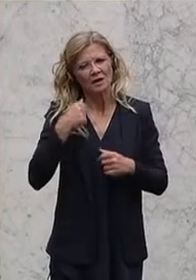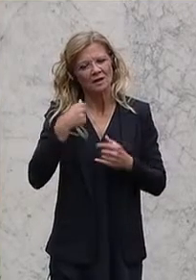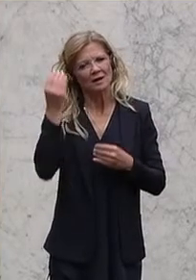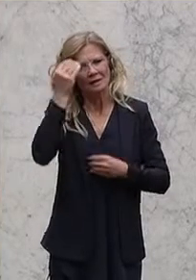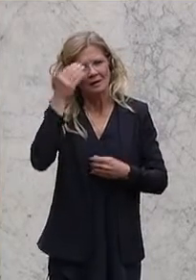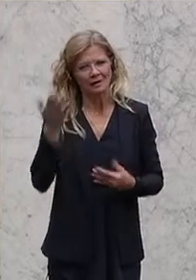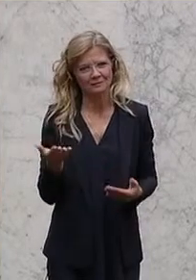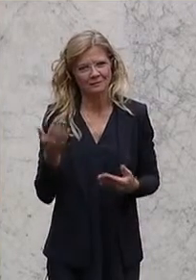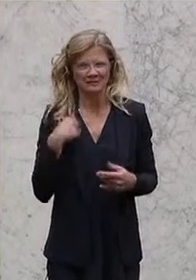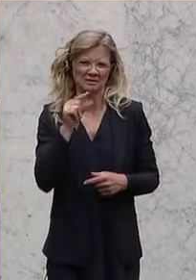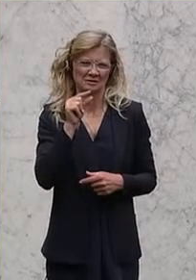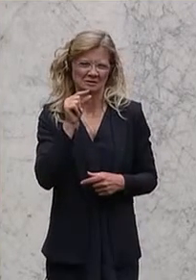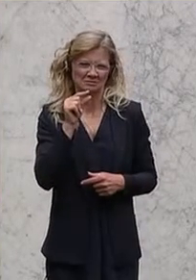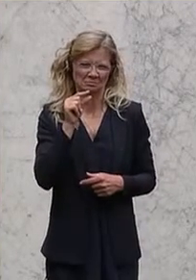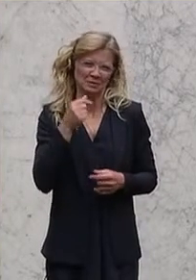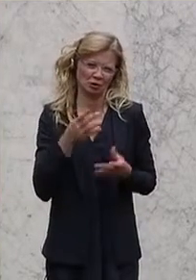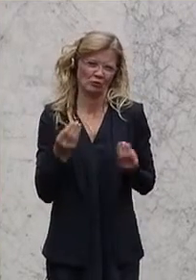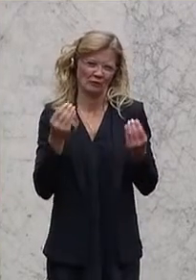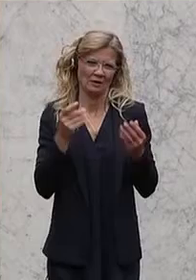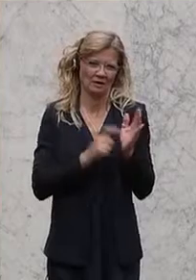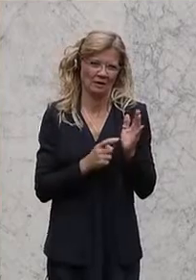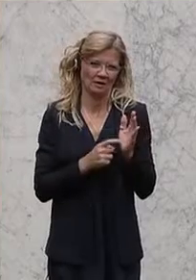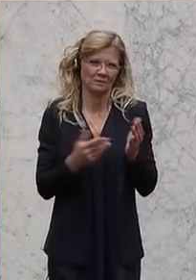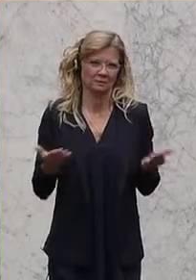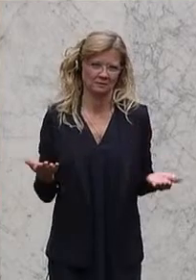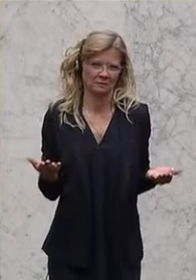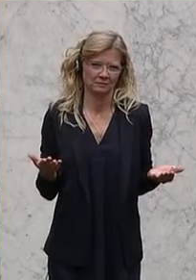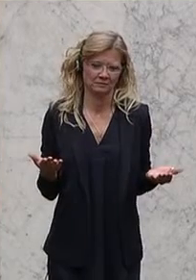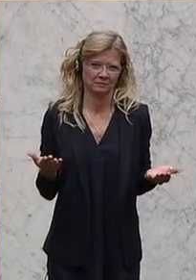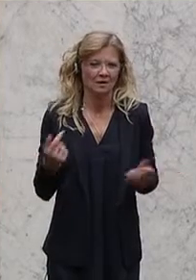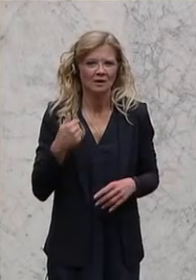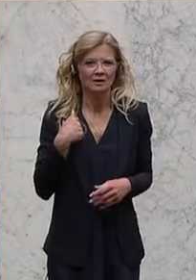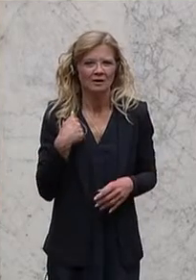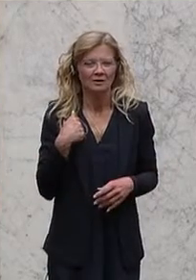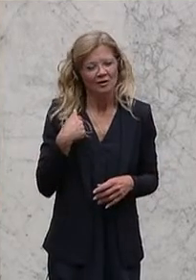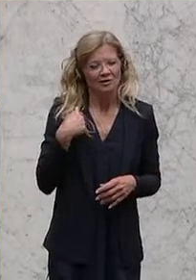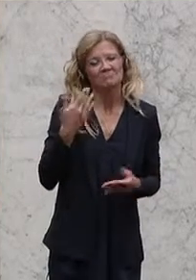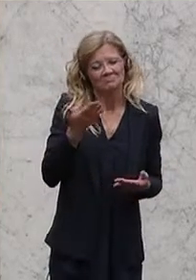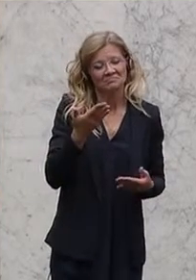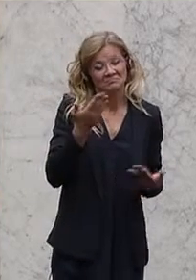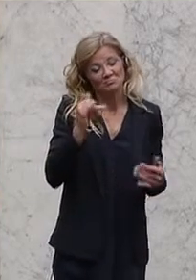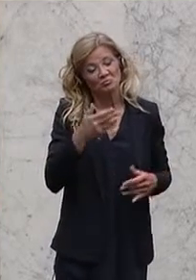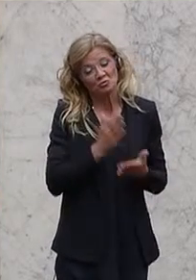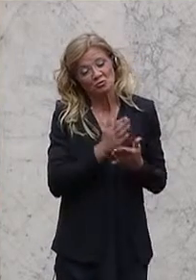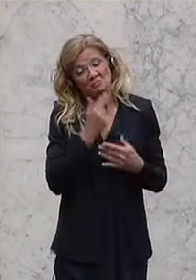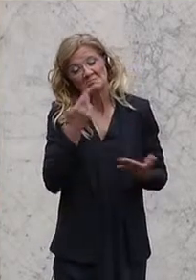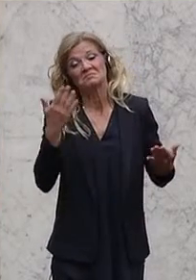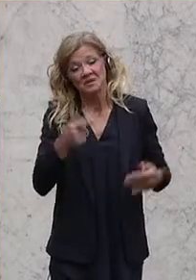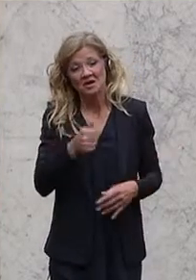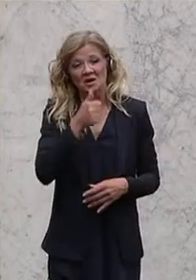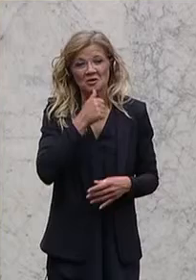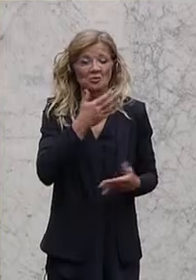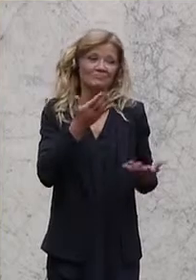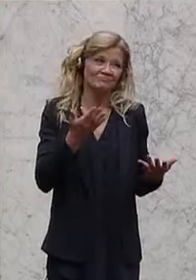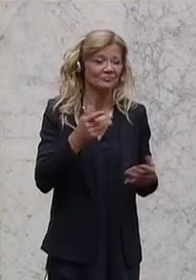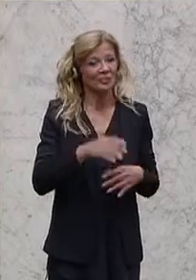ein bisschen zu weit. Ich glaube, da wird schon, muss ich mal sagen, von den Grünen, ich habe das im Innenausschuss so begründet,